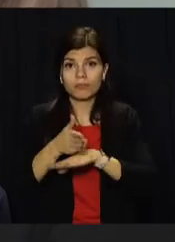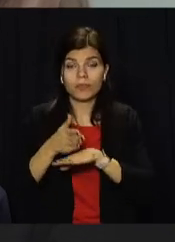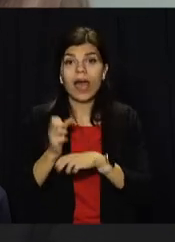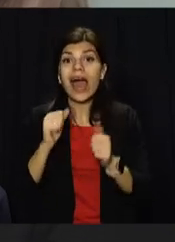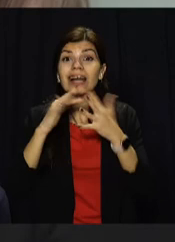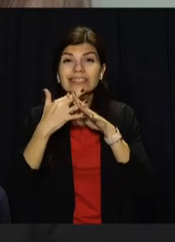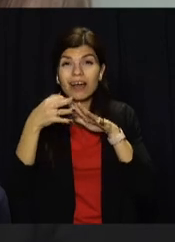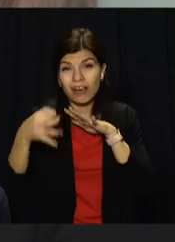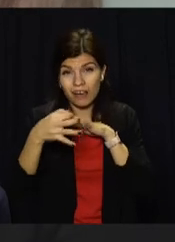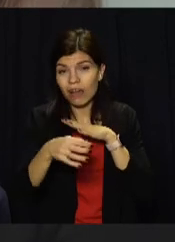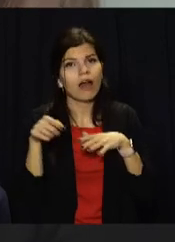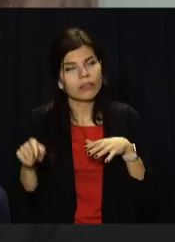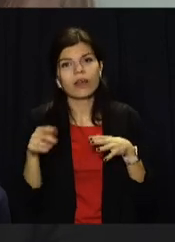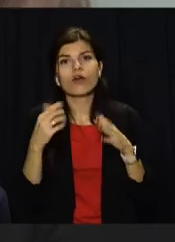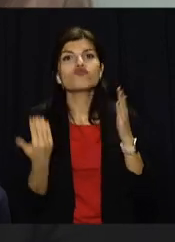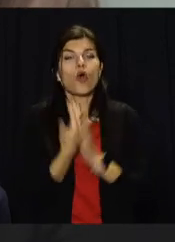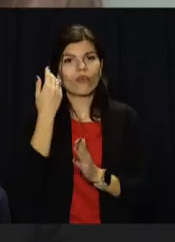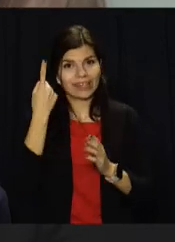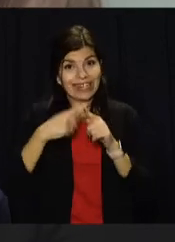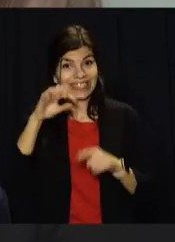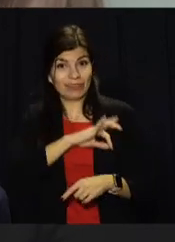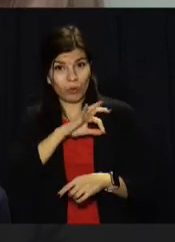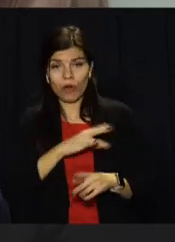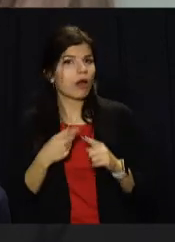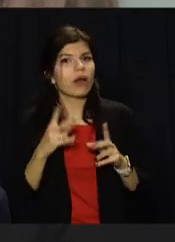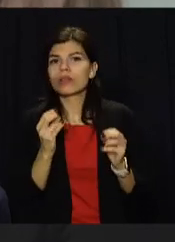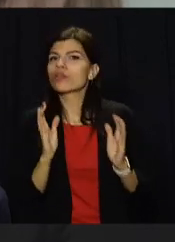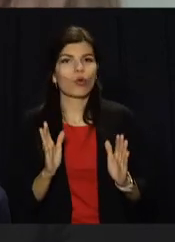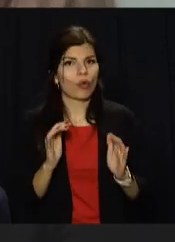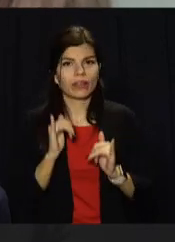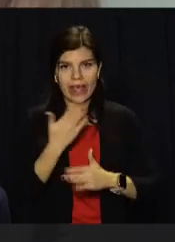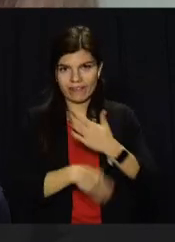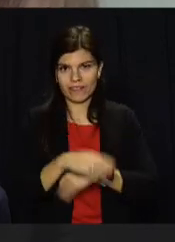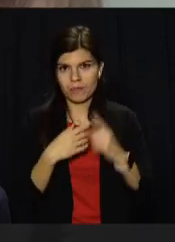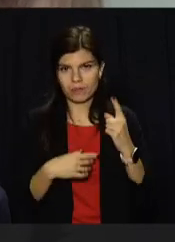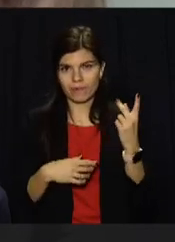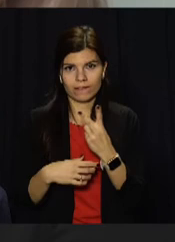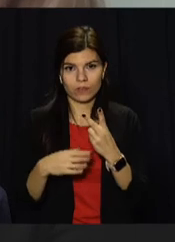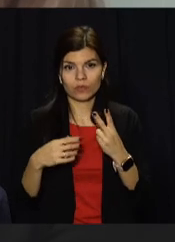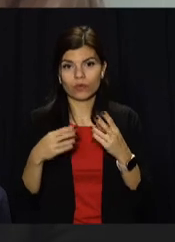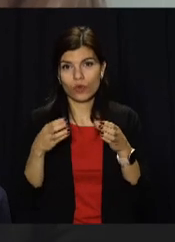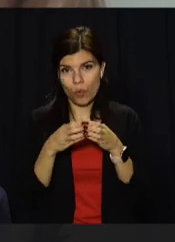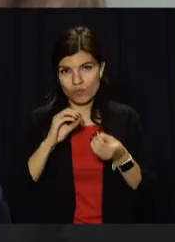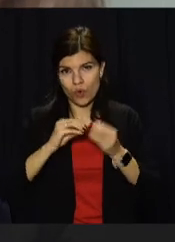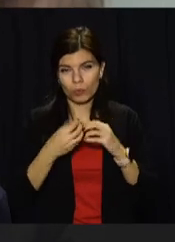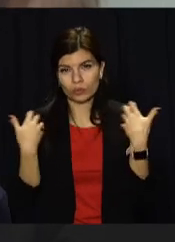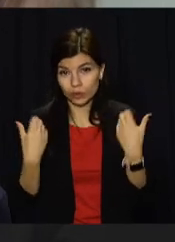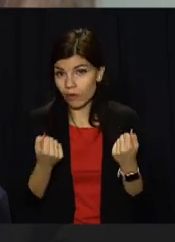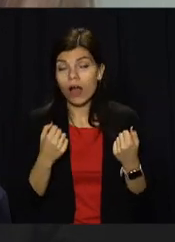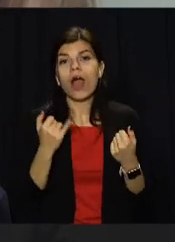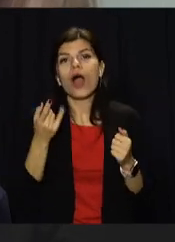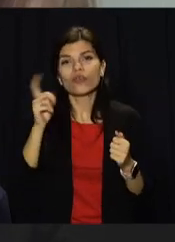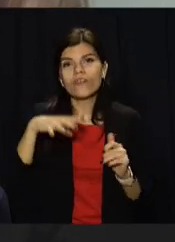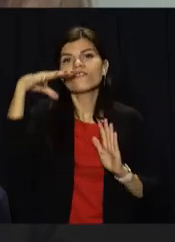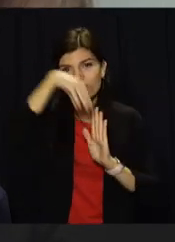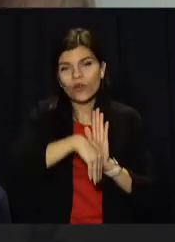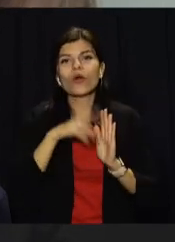в сільських територіях такий інноваційний інструмент використовується не лише для мешканців, які мають певні проблеми зі здоров'ям, але й для